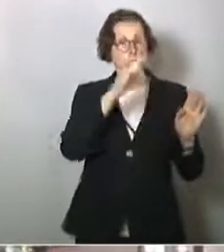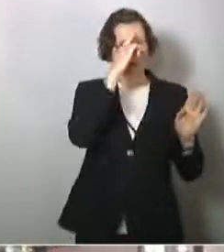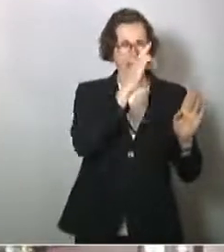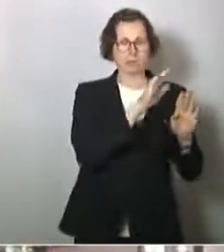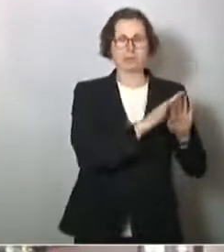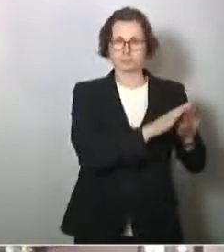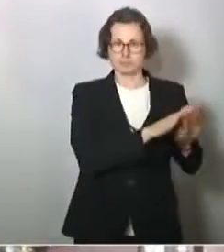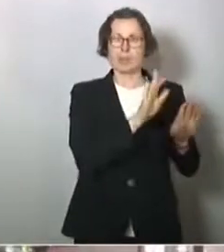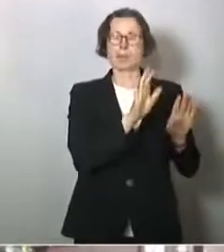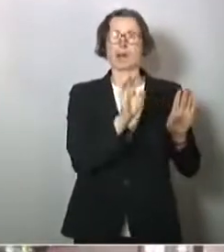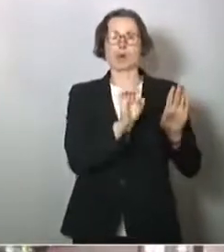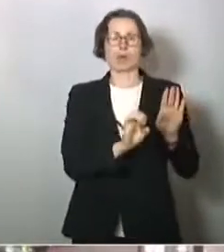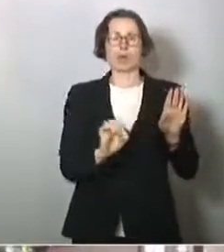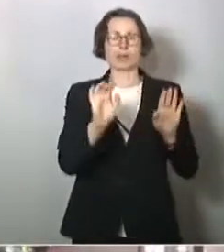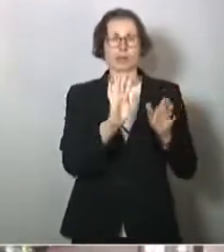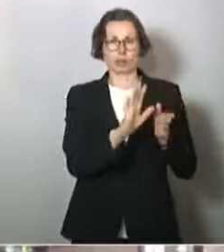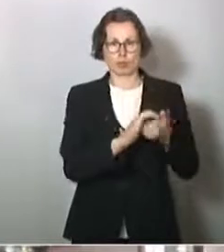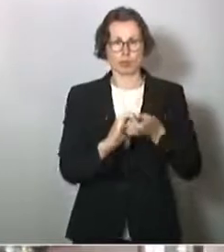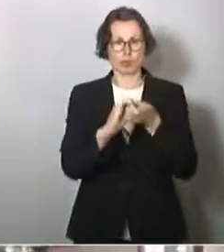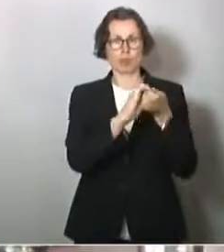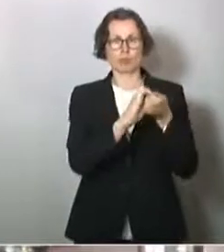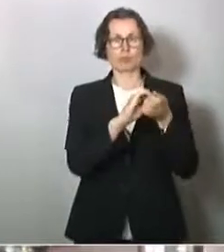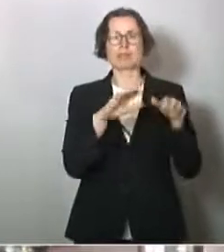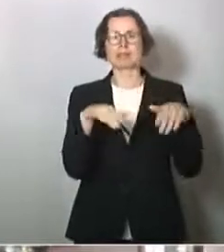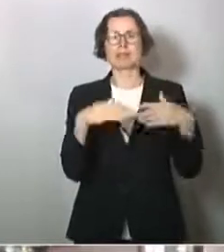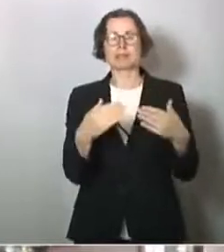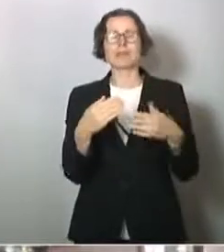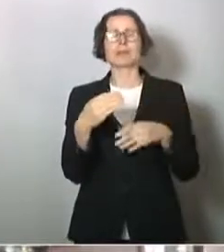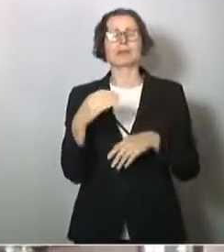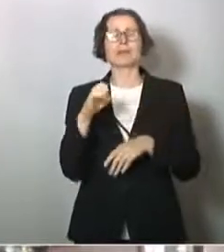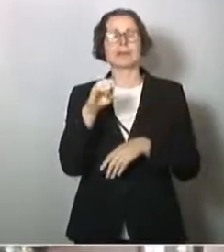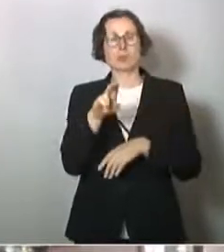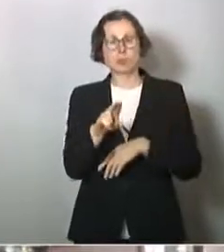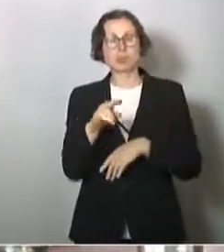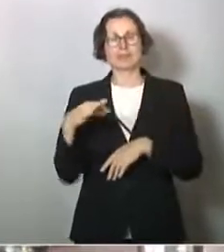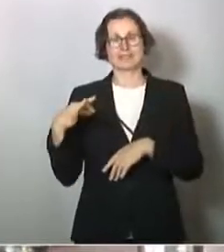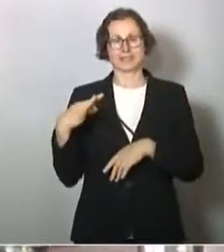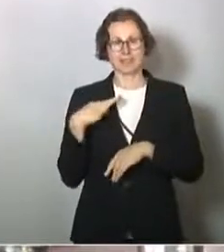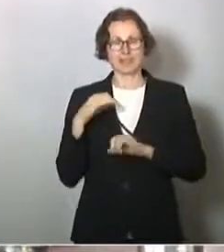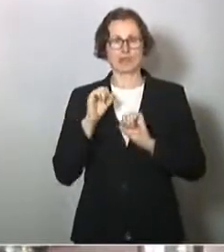ist ja auch wichtig, da gibt es ja diesen EU-Zivilschutzmechanismus.